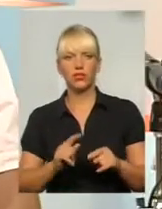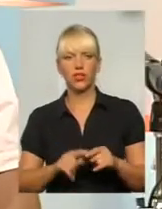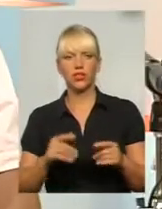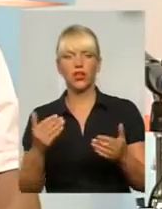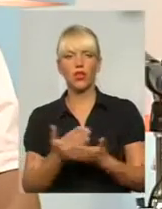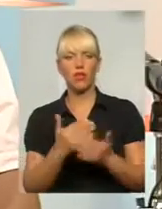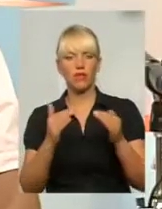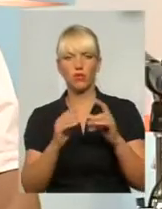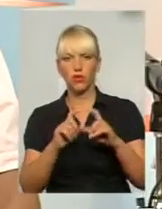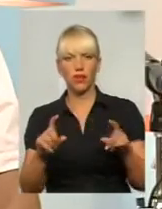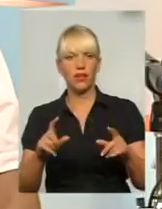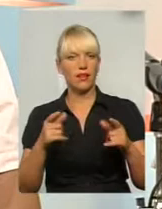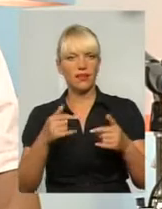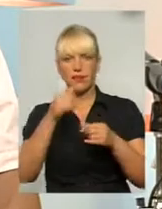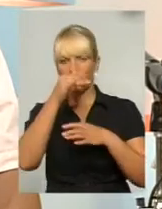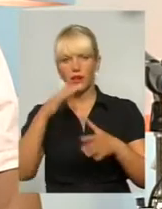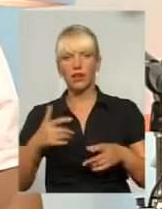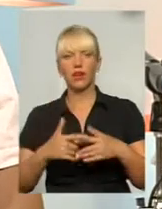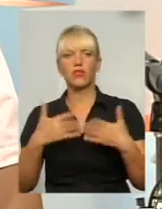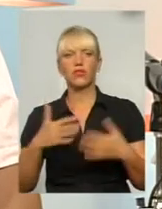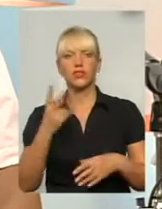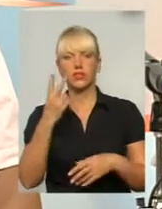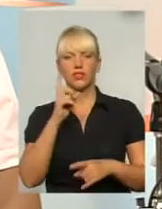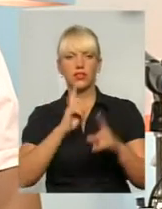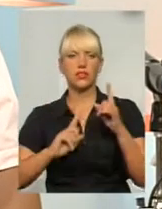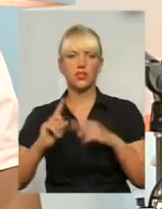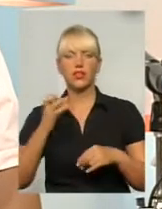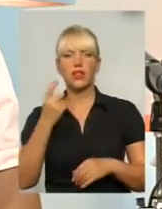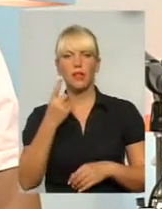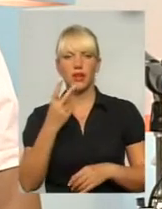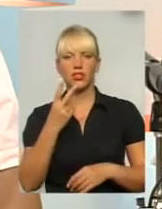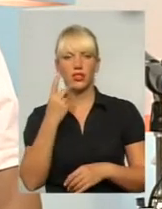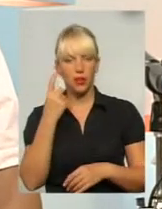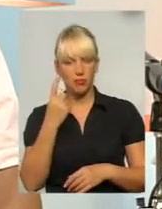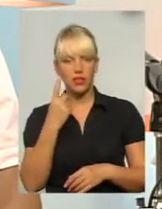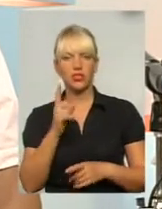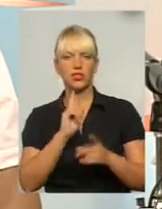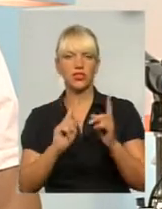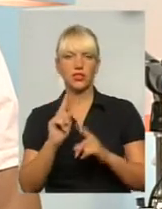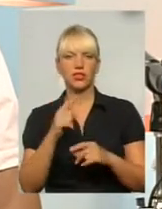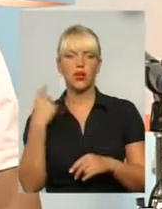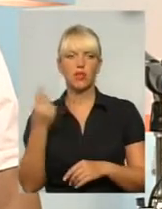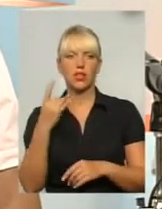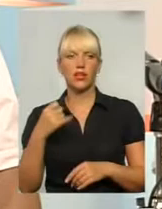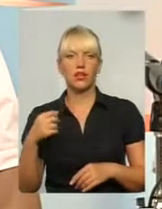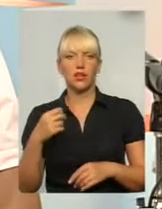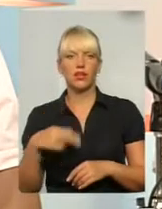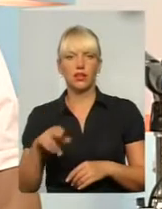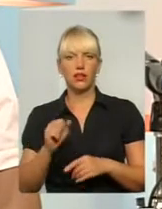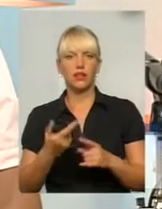просто нереально. Ми пройшли вже дві сесії. На першій сесії, це була основна перша сесія, яка